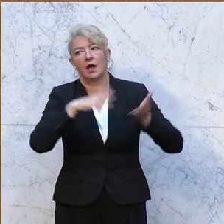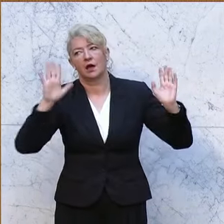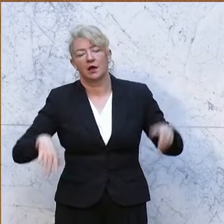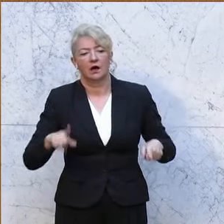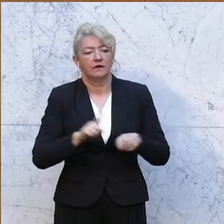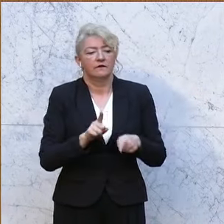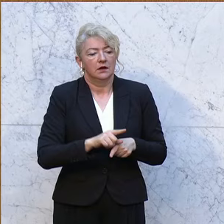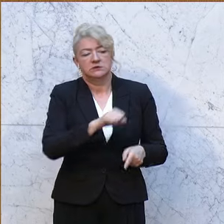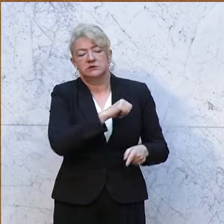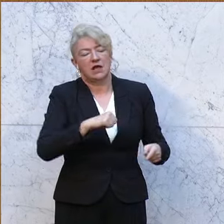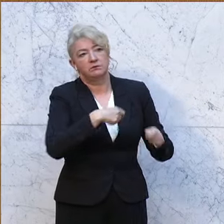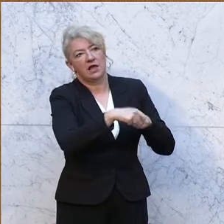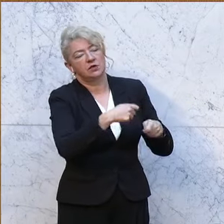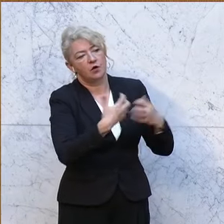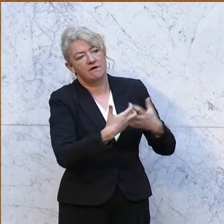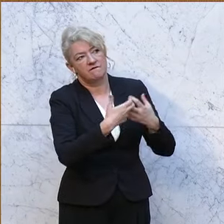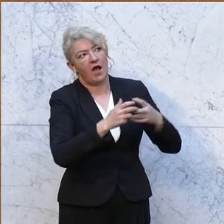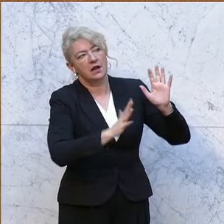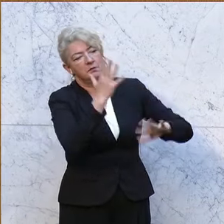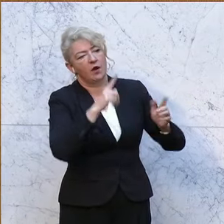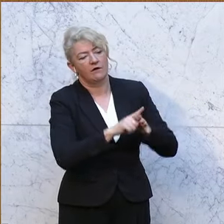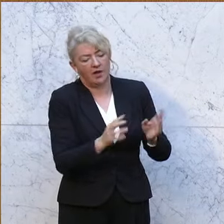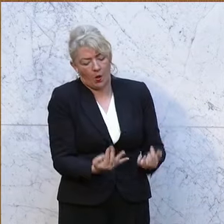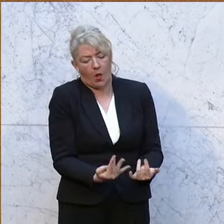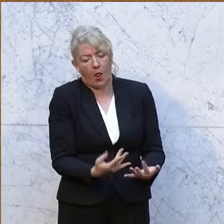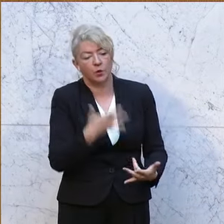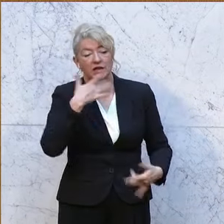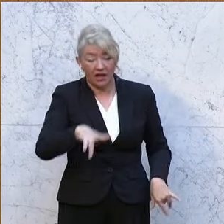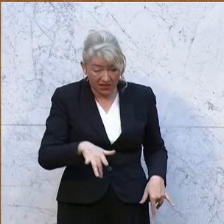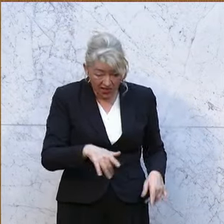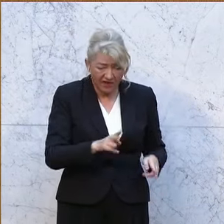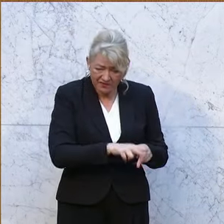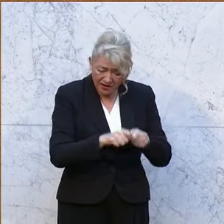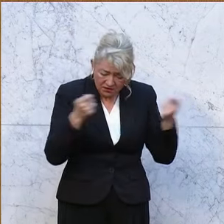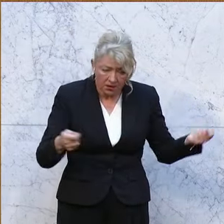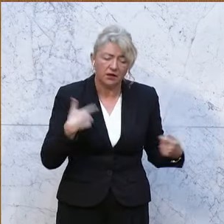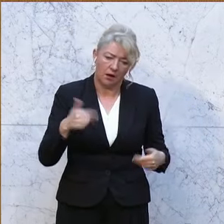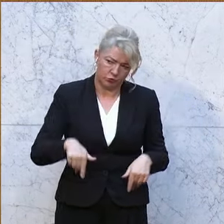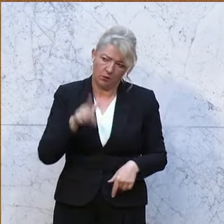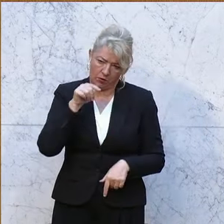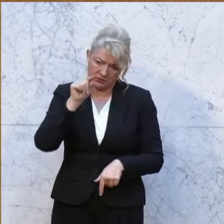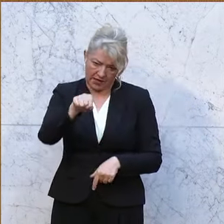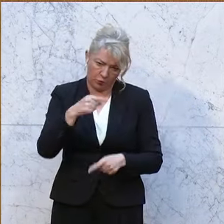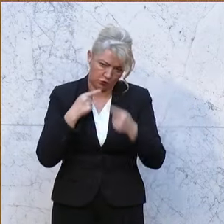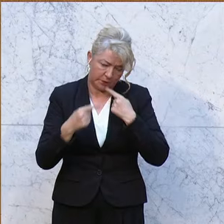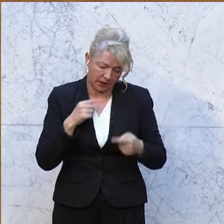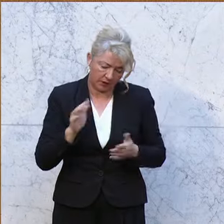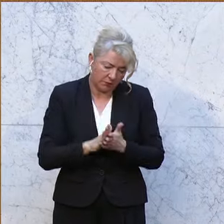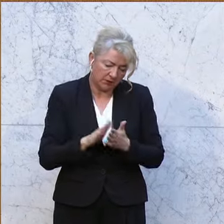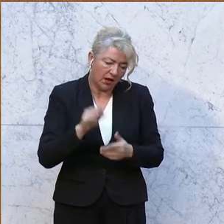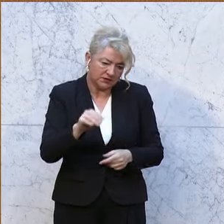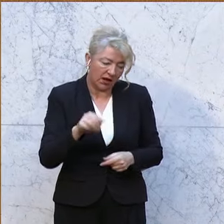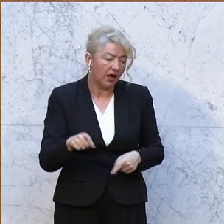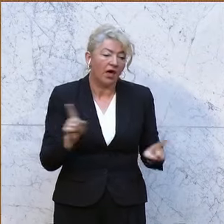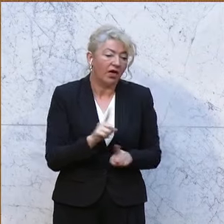den selbstentzündeten Waldbränden durch die Gluthitze, dann müsst ihr halt dann mit der Polizei vor Ort reden und denen sagen, sie